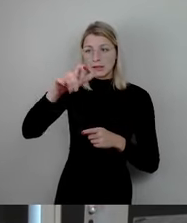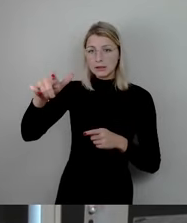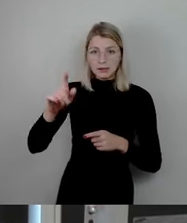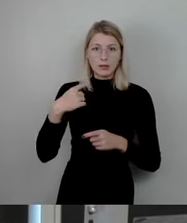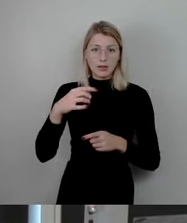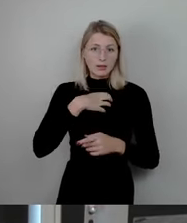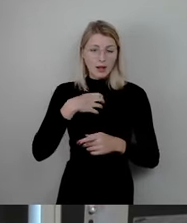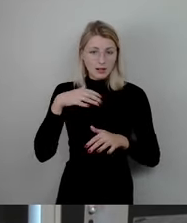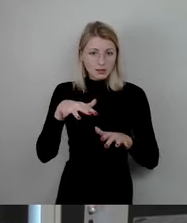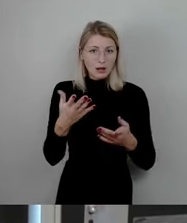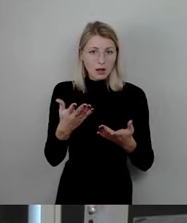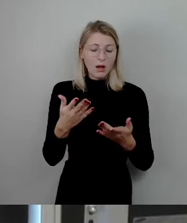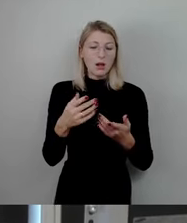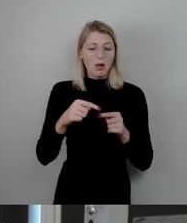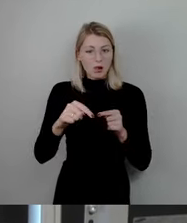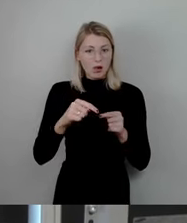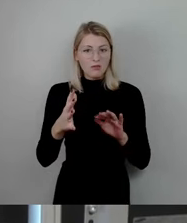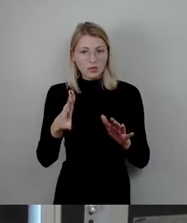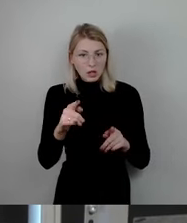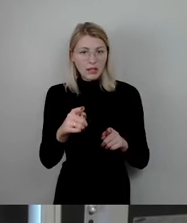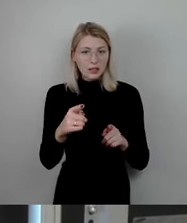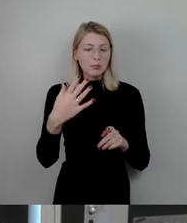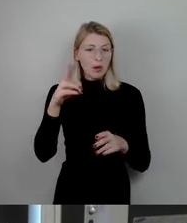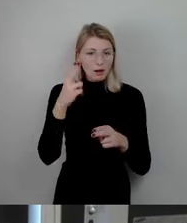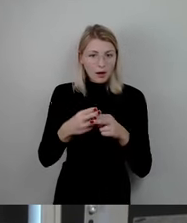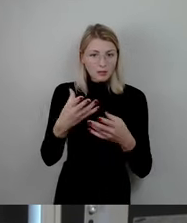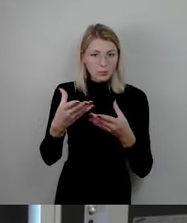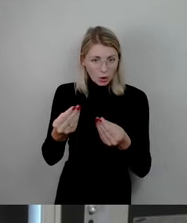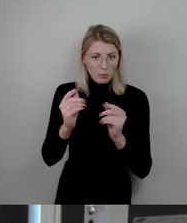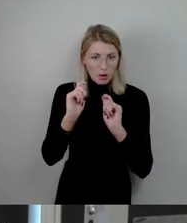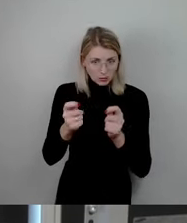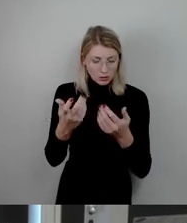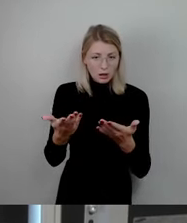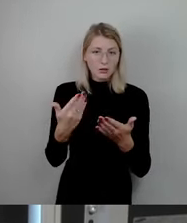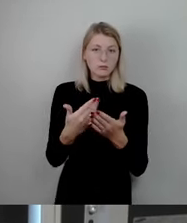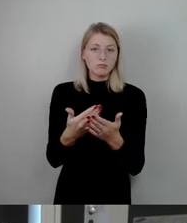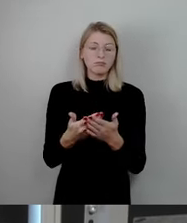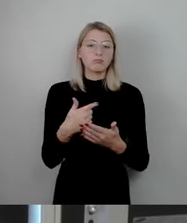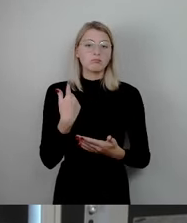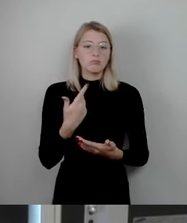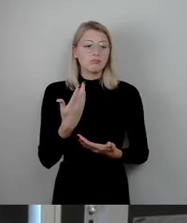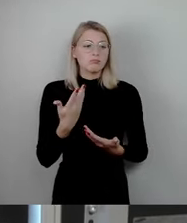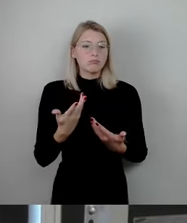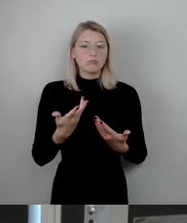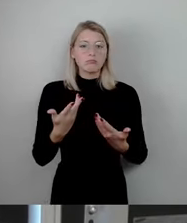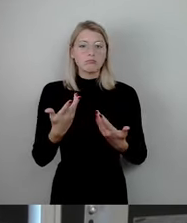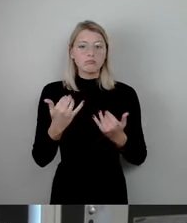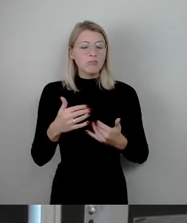abzeichnet, dass dieser Antrag eine breite Mehrheit kriegen wird. Man kann ja, das hat die Debatte gezeigt,